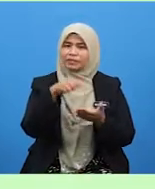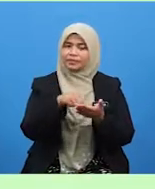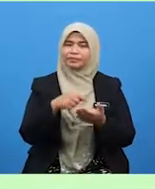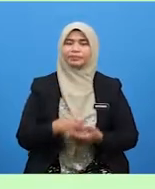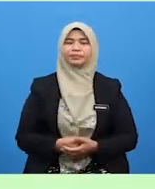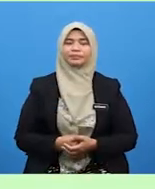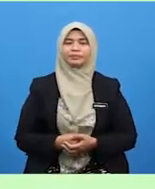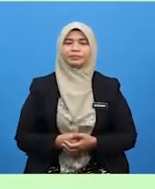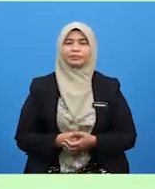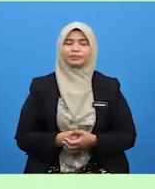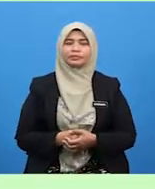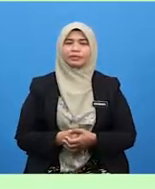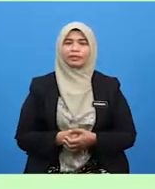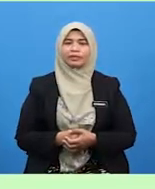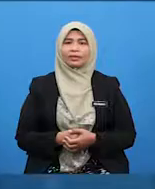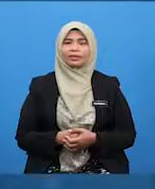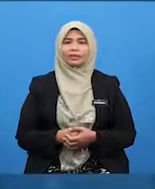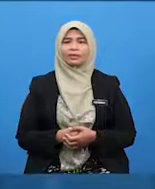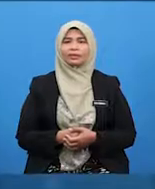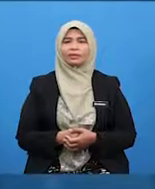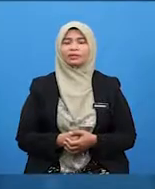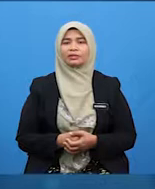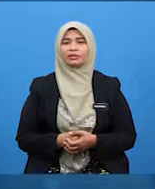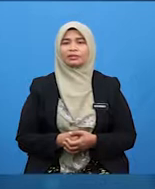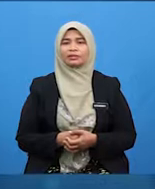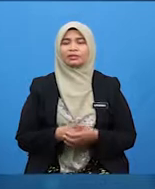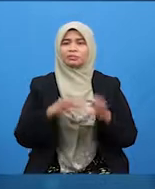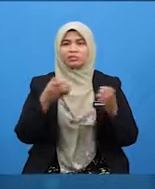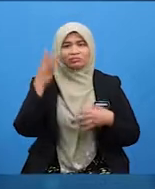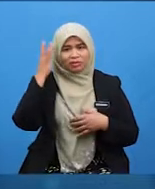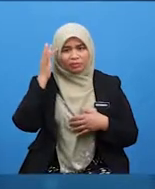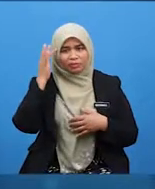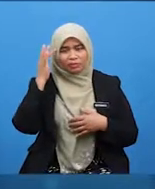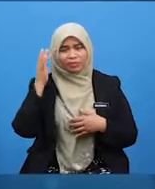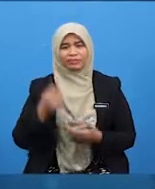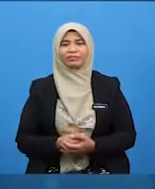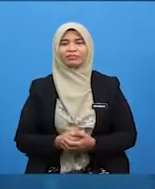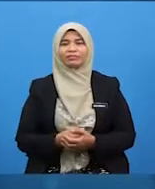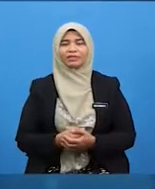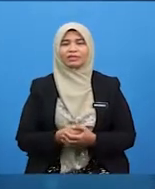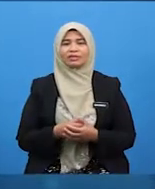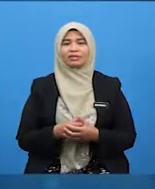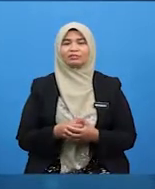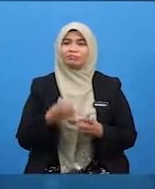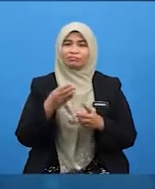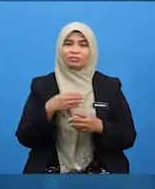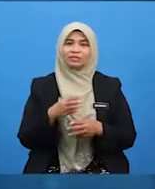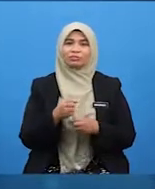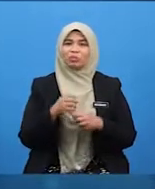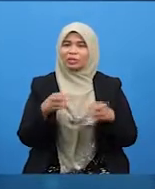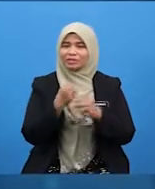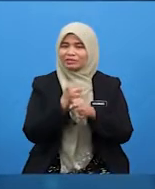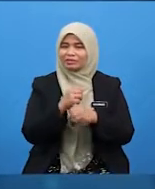situasi ini? Ha? Buat tak tahu? Dan buat kerja sendiri?